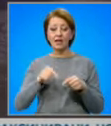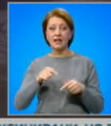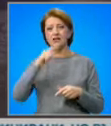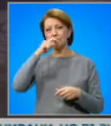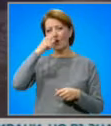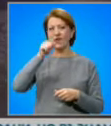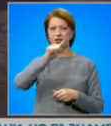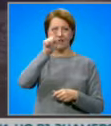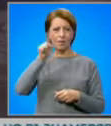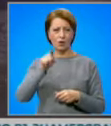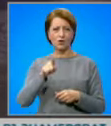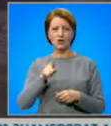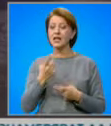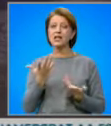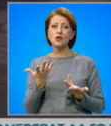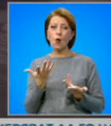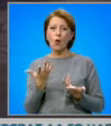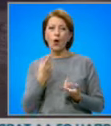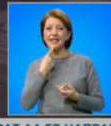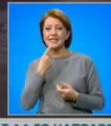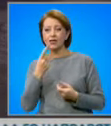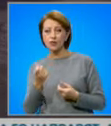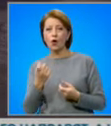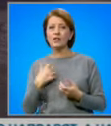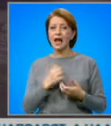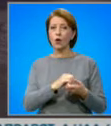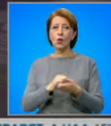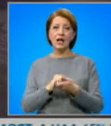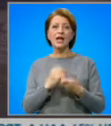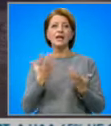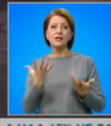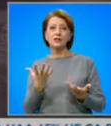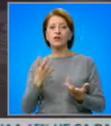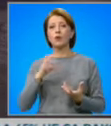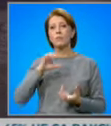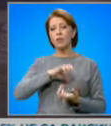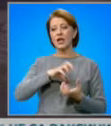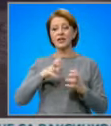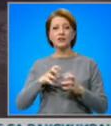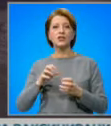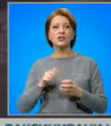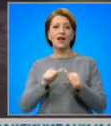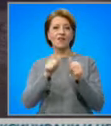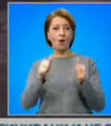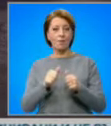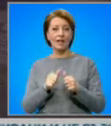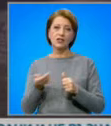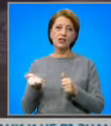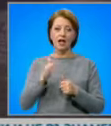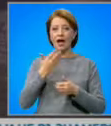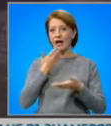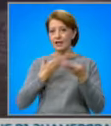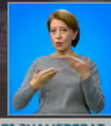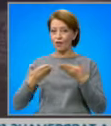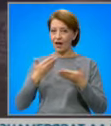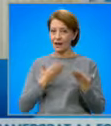важни въпроси. С кого и защо се коалира и с кои политически формации ще разговаря следващата седмица. Съобщи